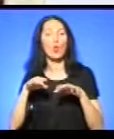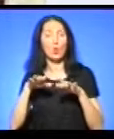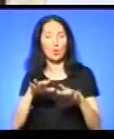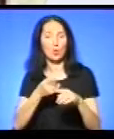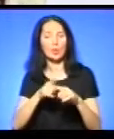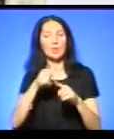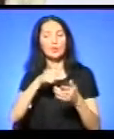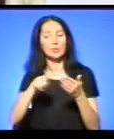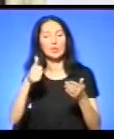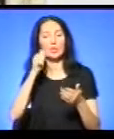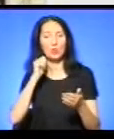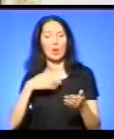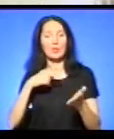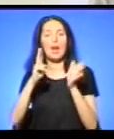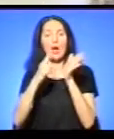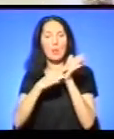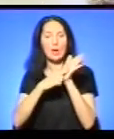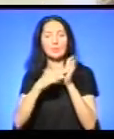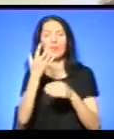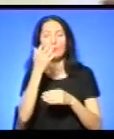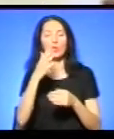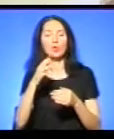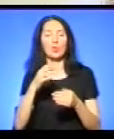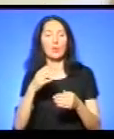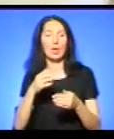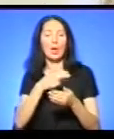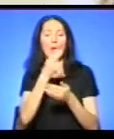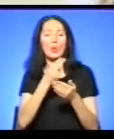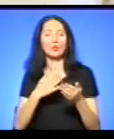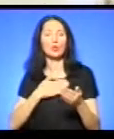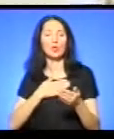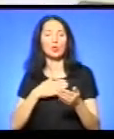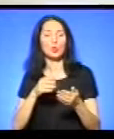На марці репродукція нашої землячки Олесі Гудими наречена.